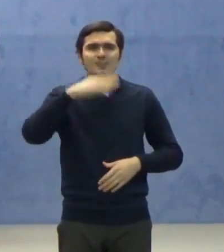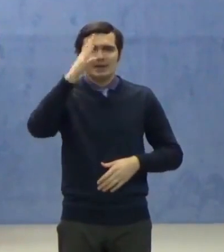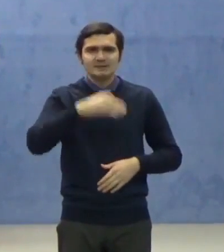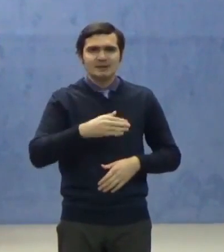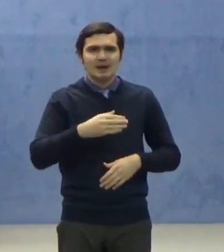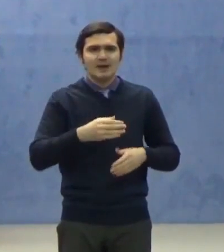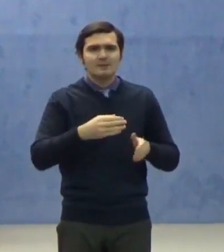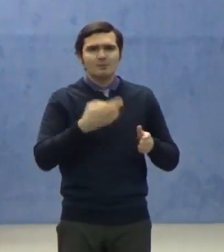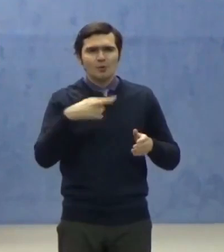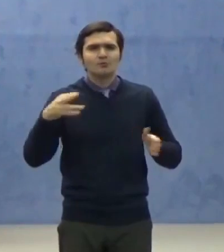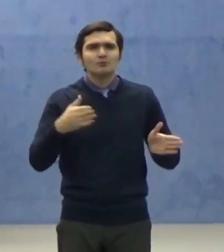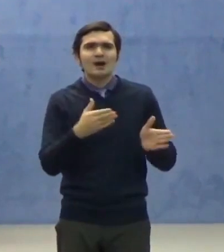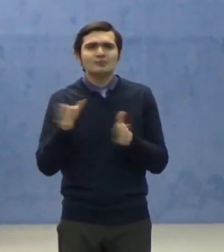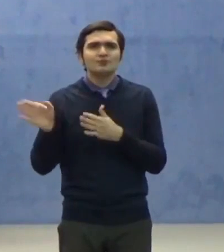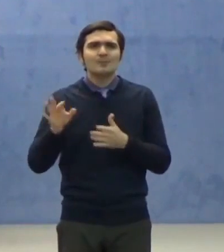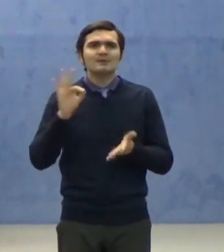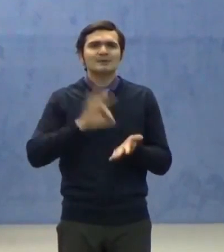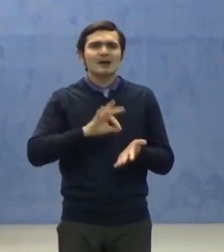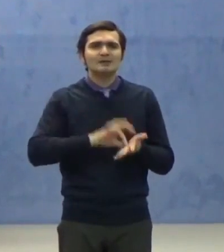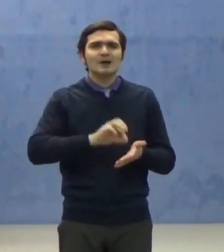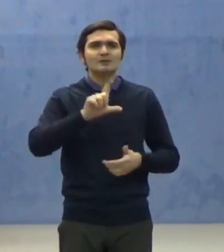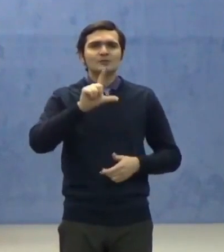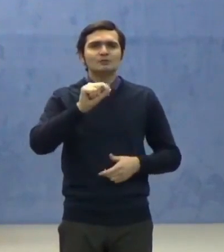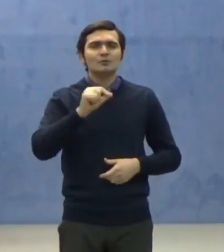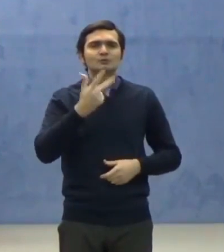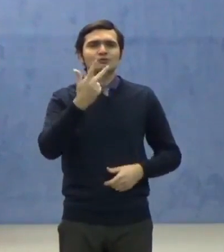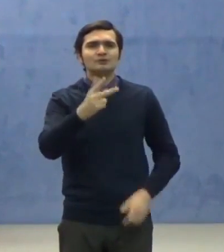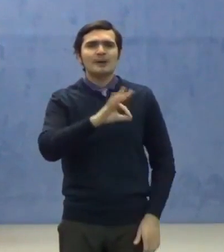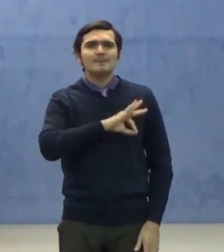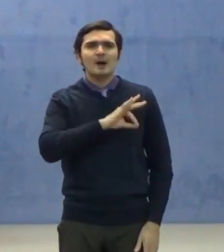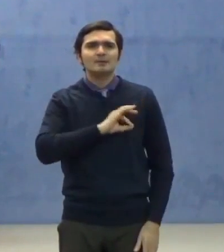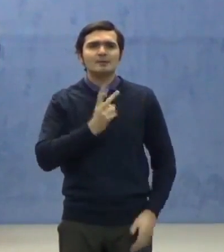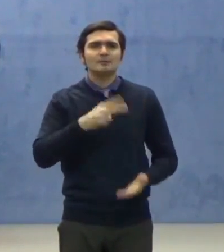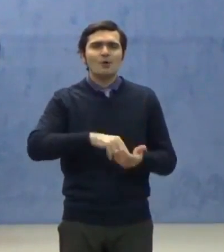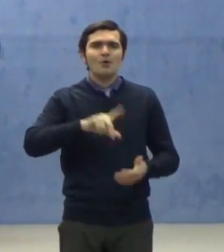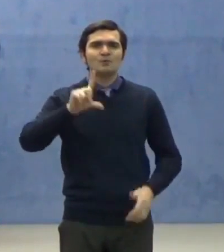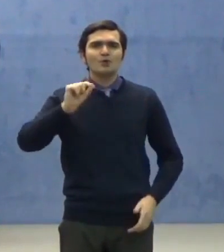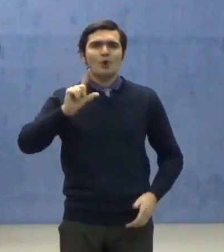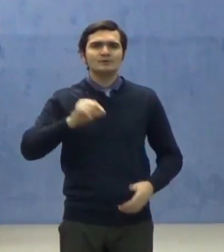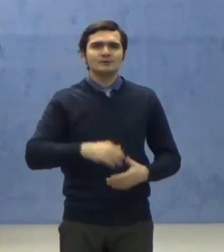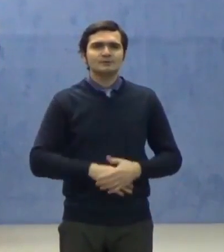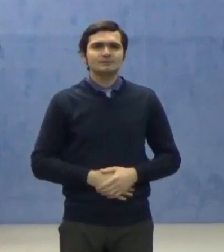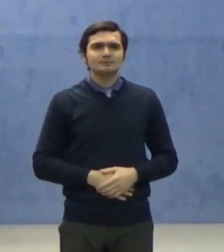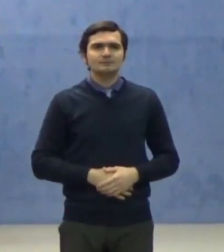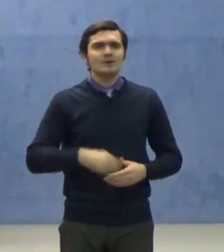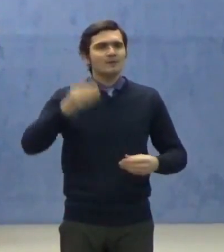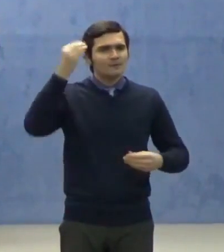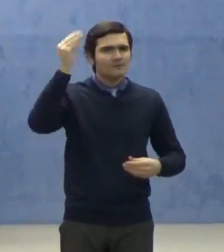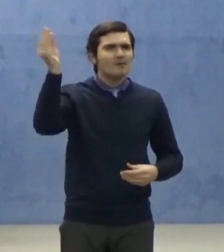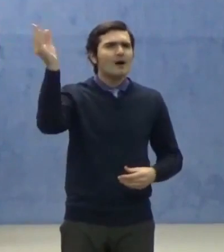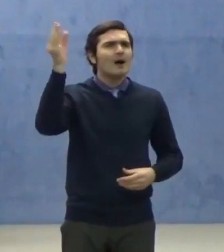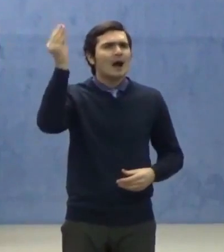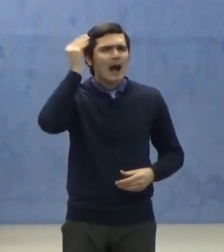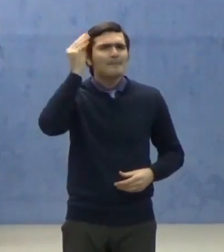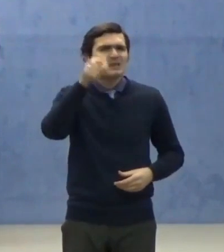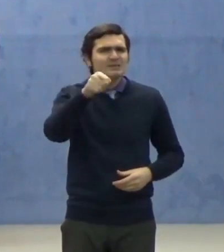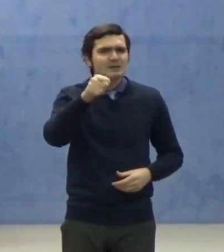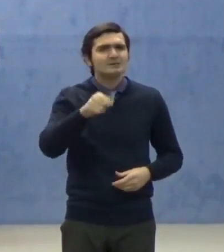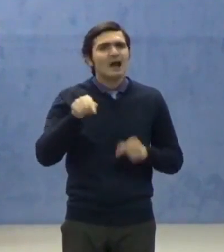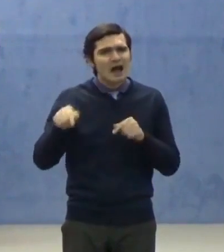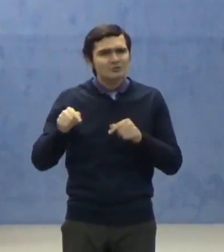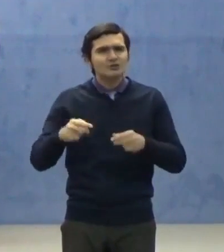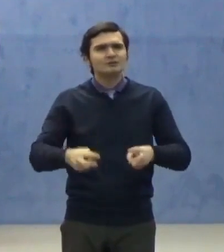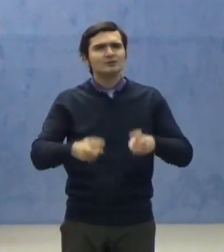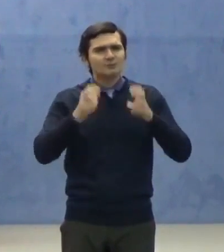începând cu data de 23 martie 2020. Amintesc faptul că ele erau deja